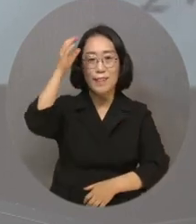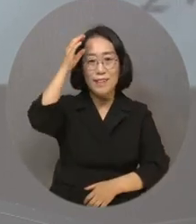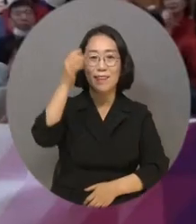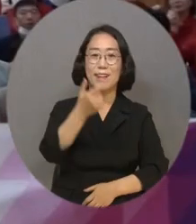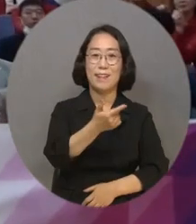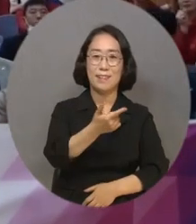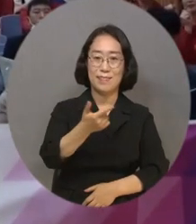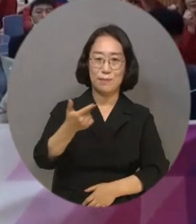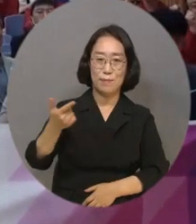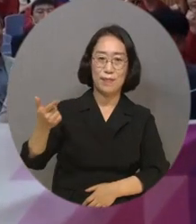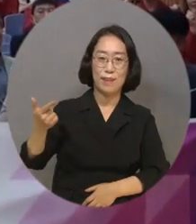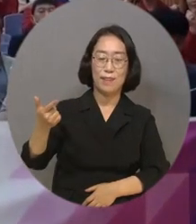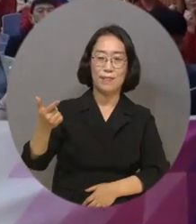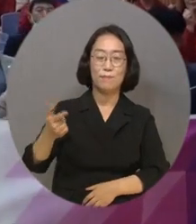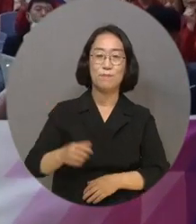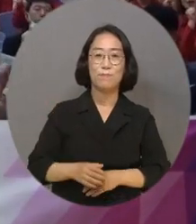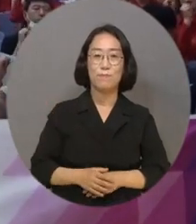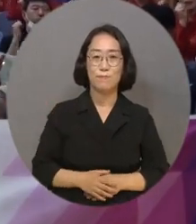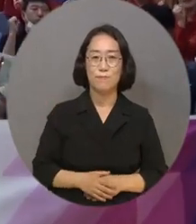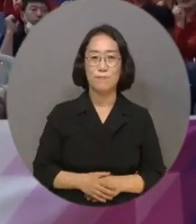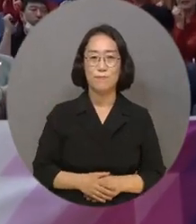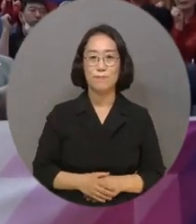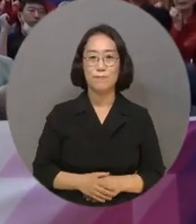큽니다. 복지TV 경기방송 정우선입니다.